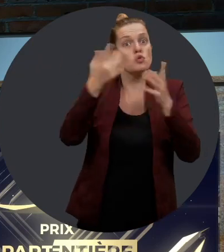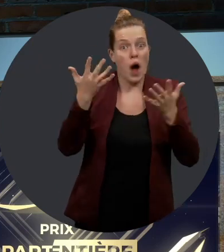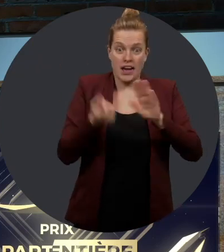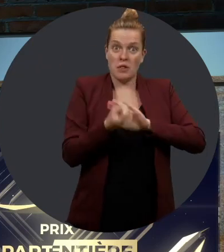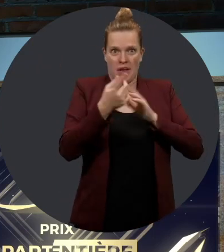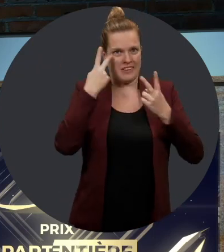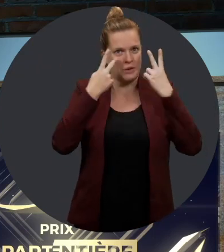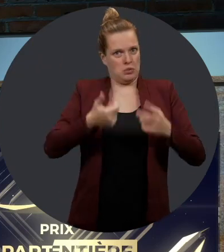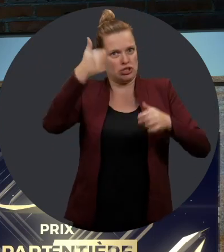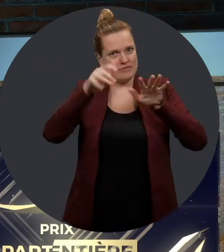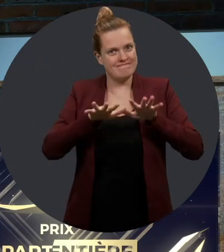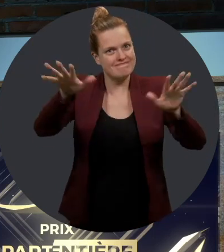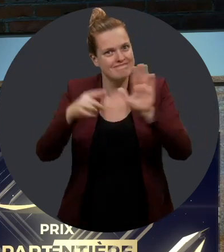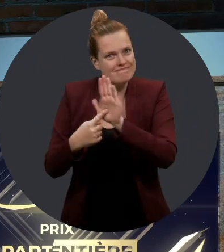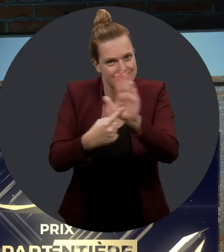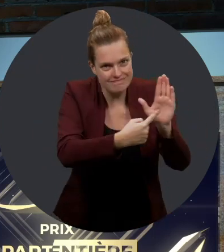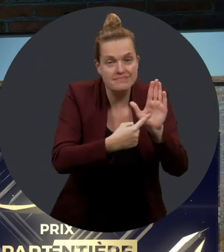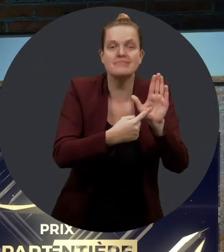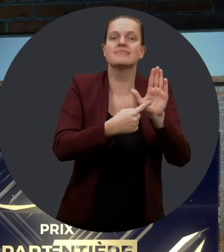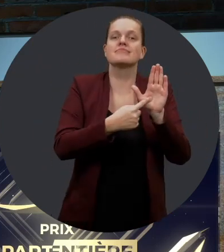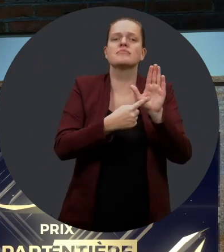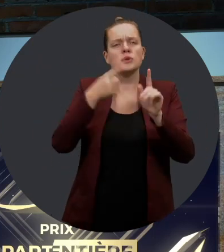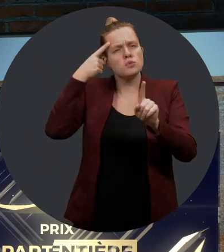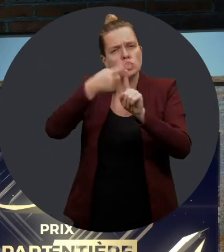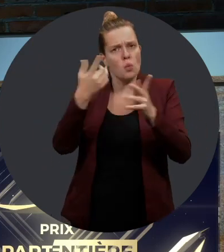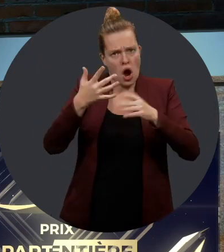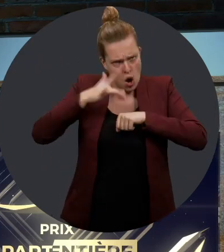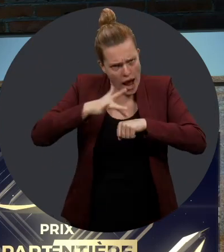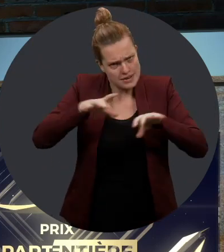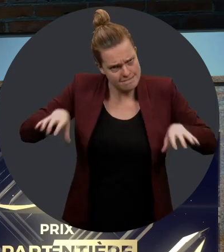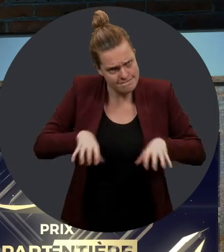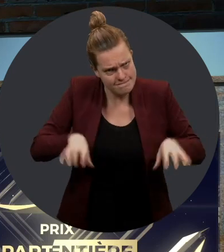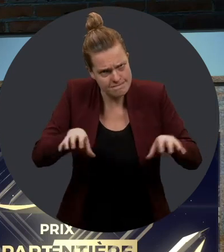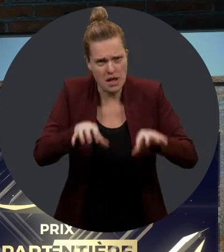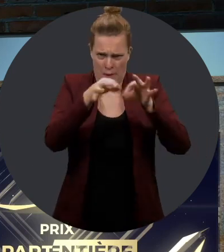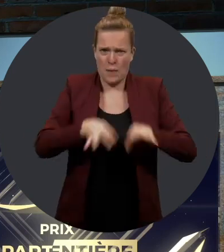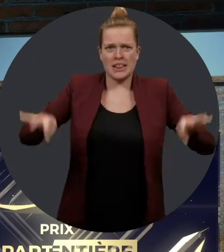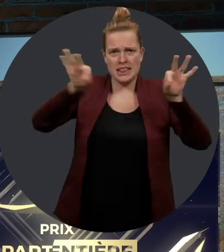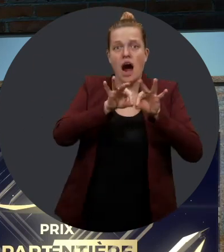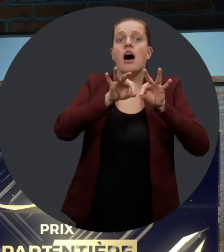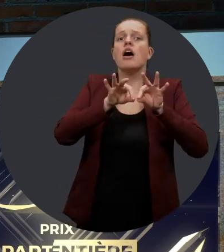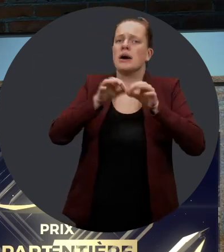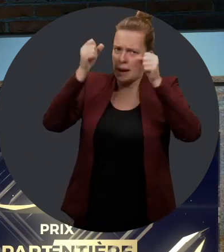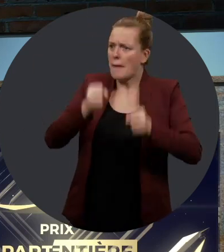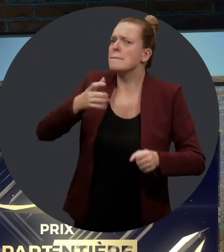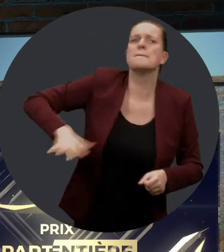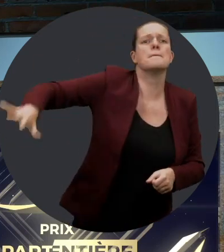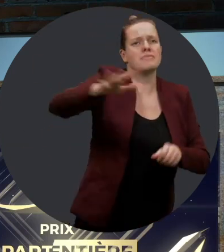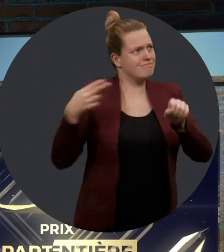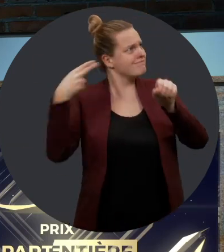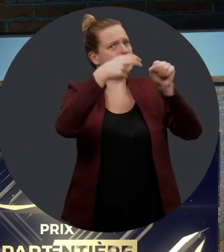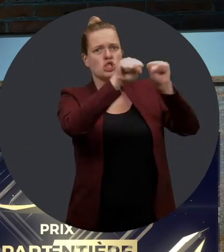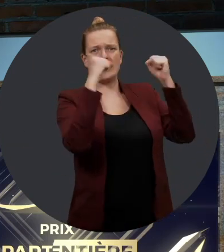notoriété pour donner plus de visibilité à cet événement qui vise à nous conscientiser sur l'importance de poser des gestes pour que